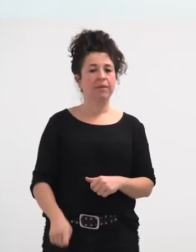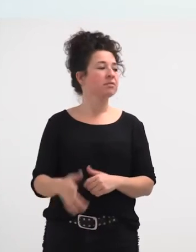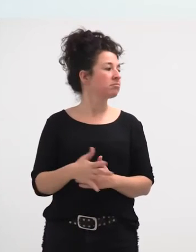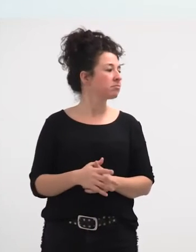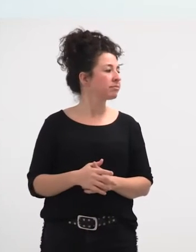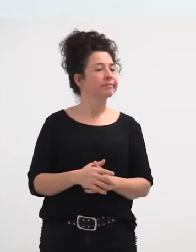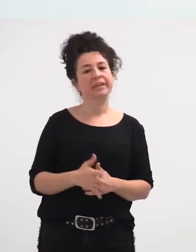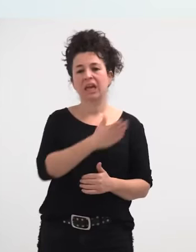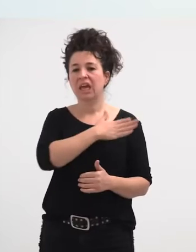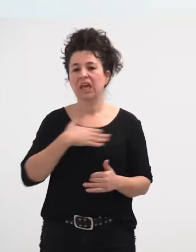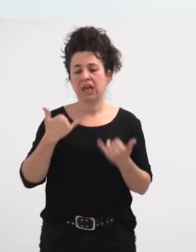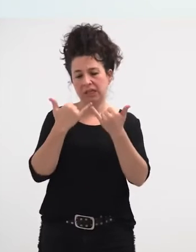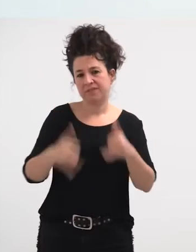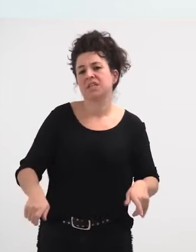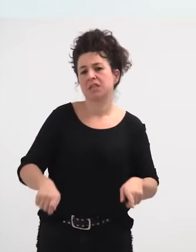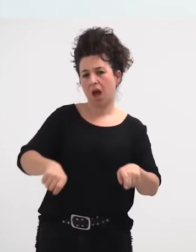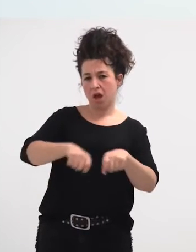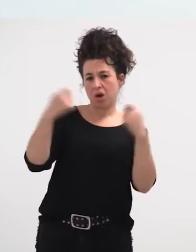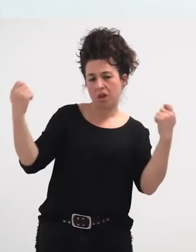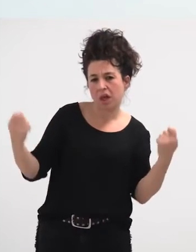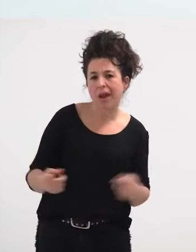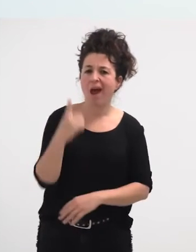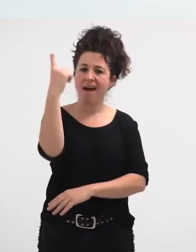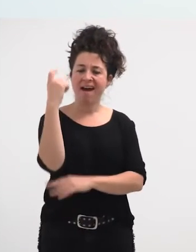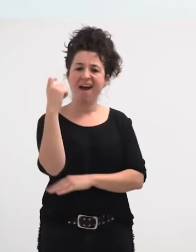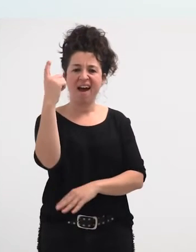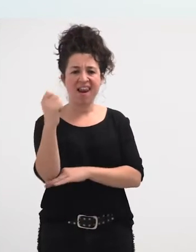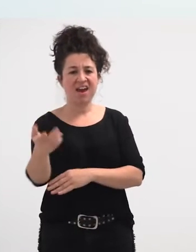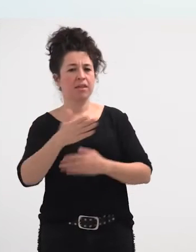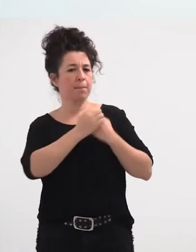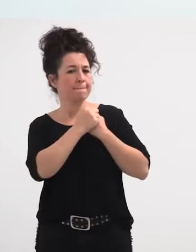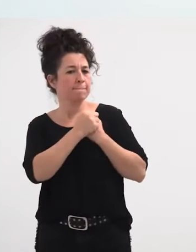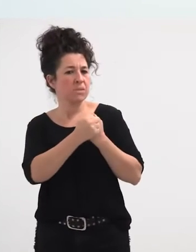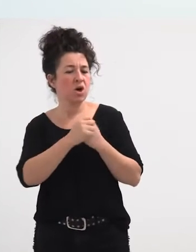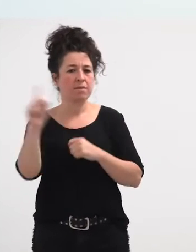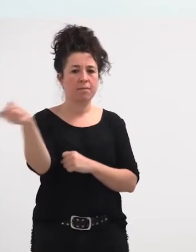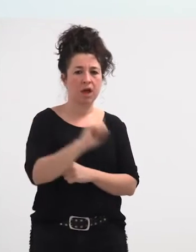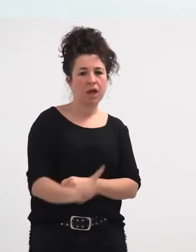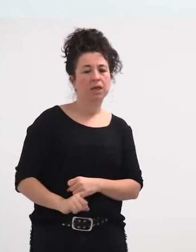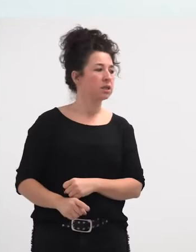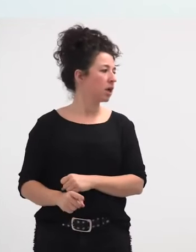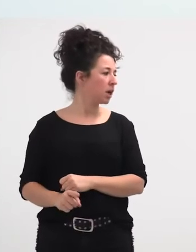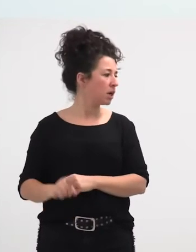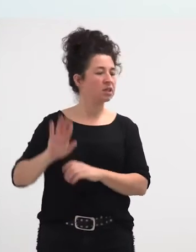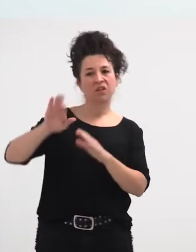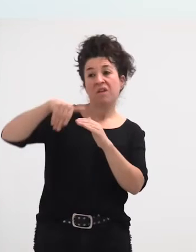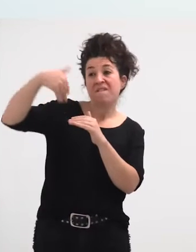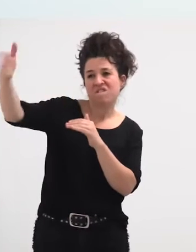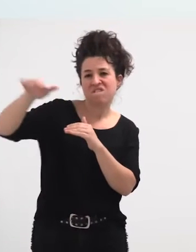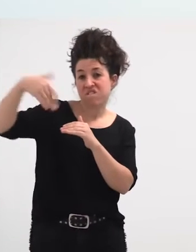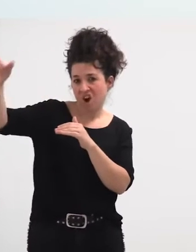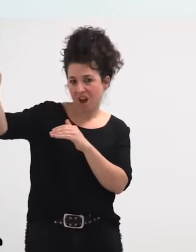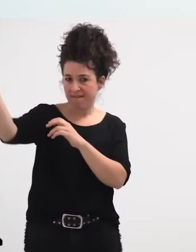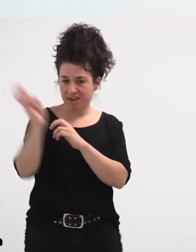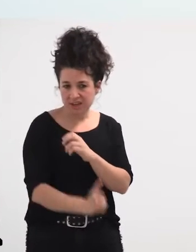diguzue, festa izorratu nahi duzue, alardea, ez duzue maite, kanpinen, kanpotirak